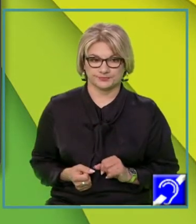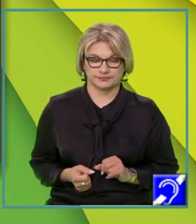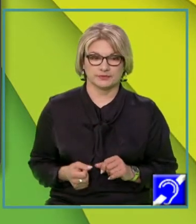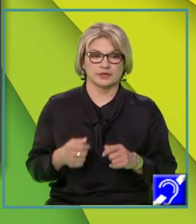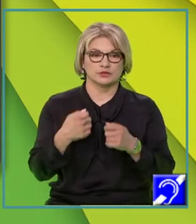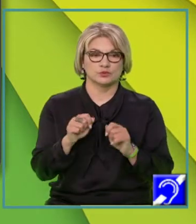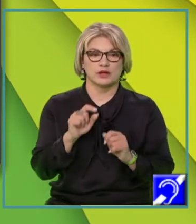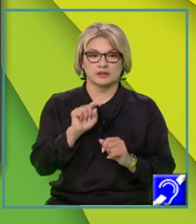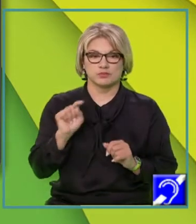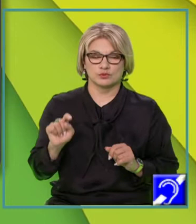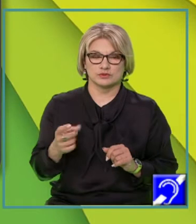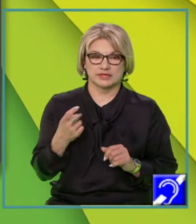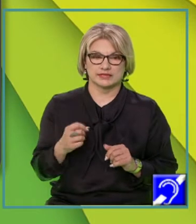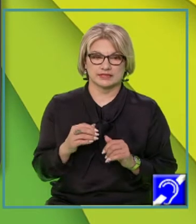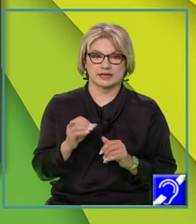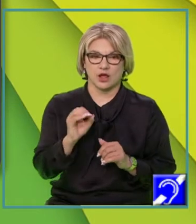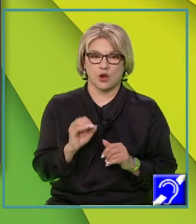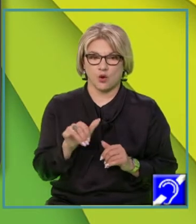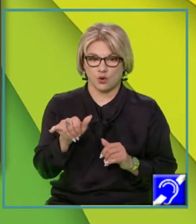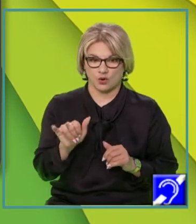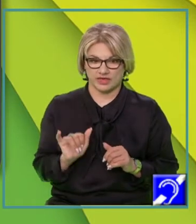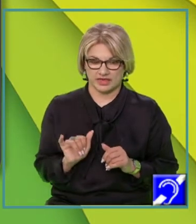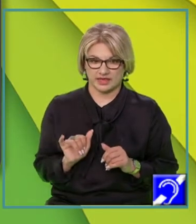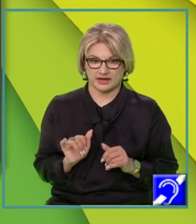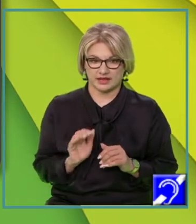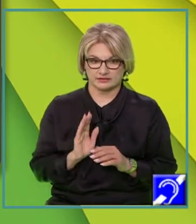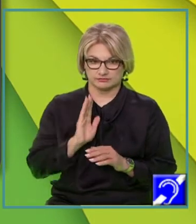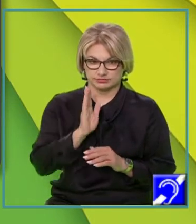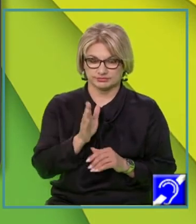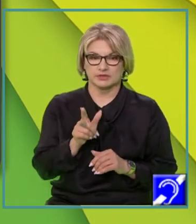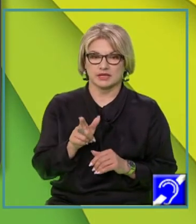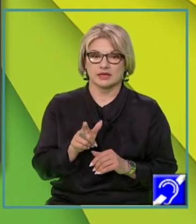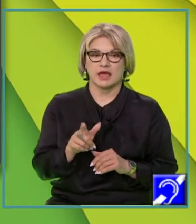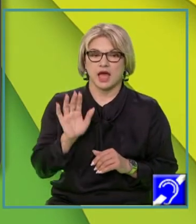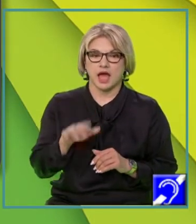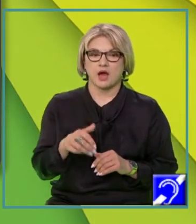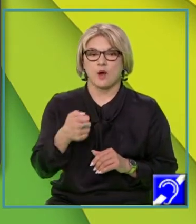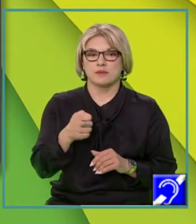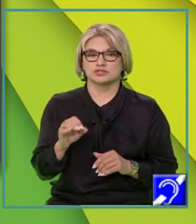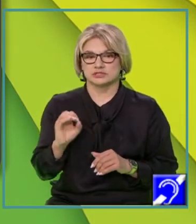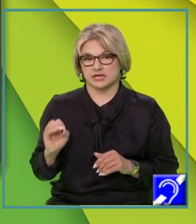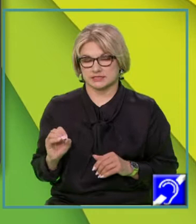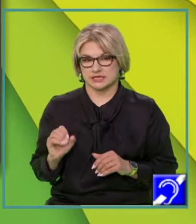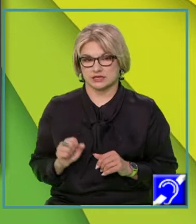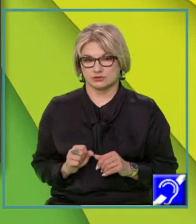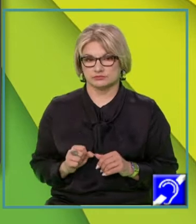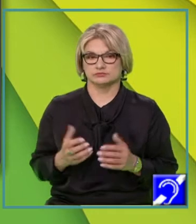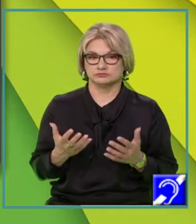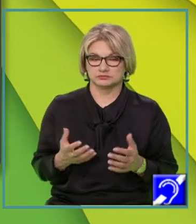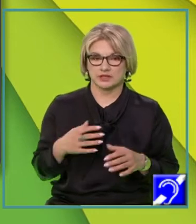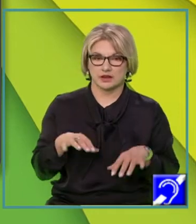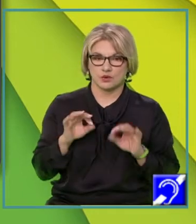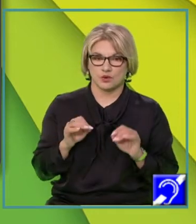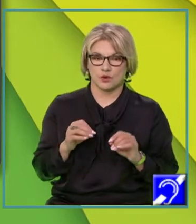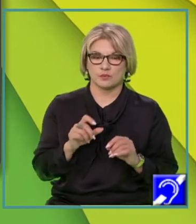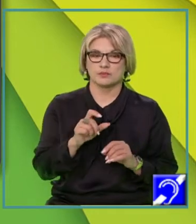Toate punctele de pe axa OY, adică de pe axa ordonatelor, au abscisa 0. Așadar, vom lua